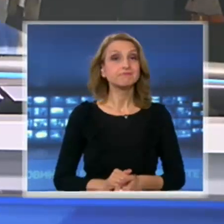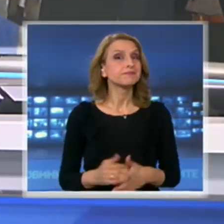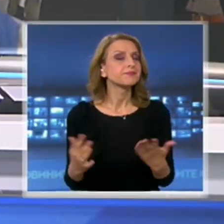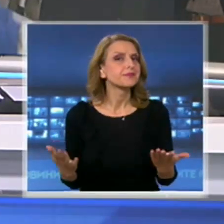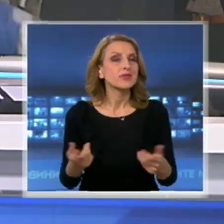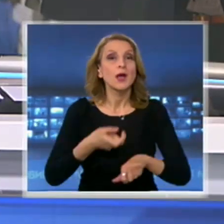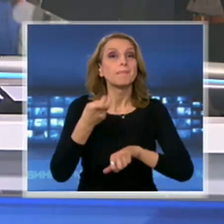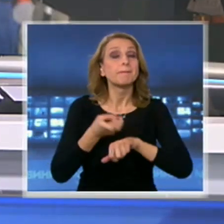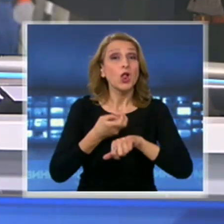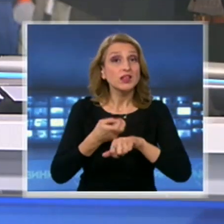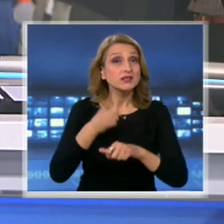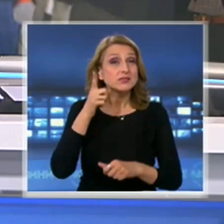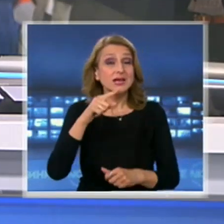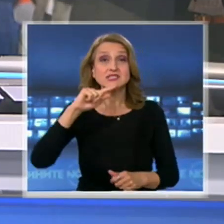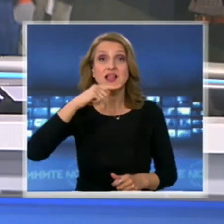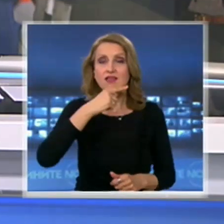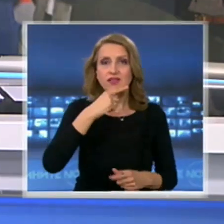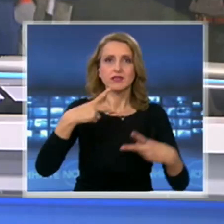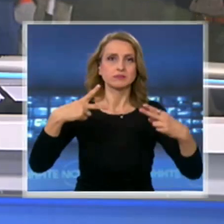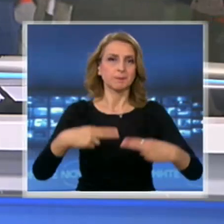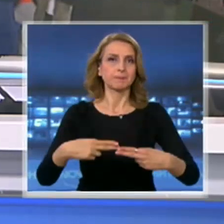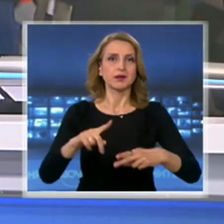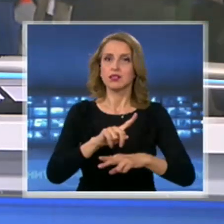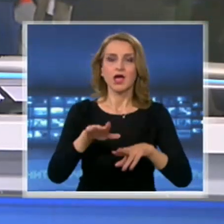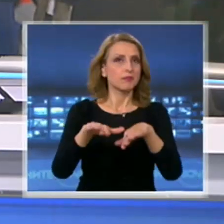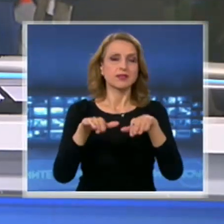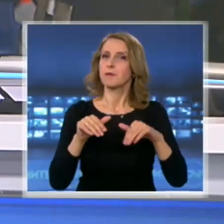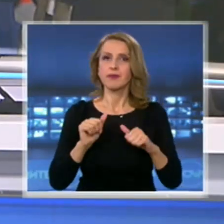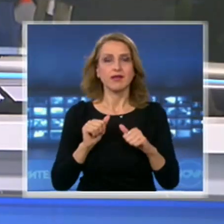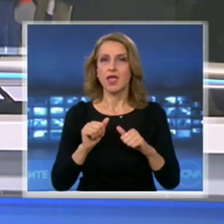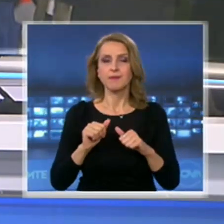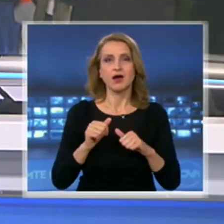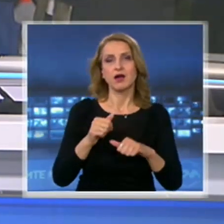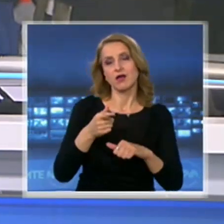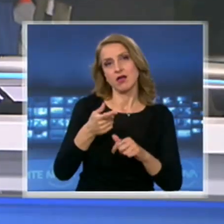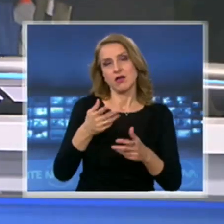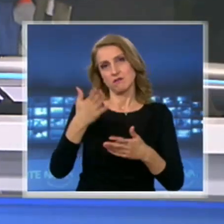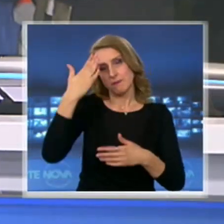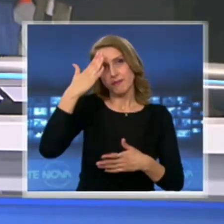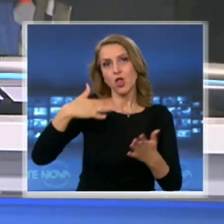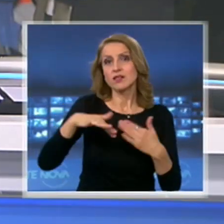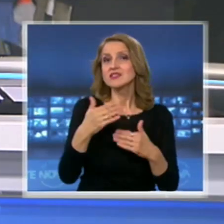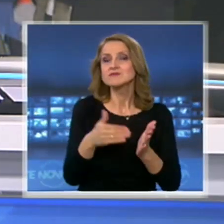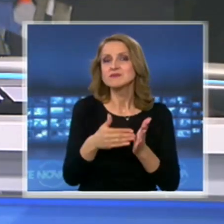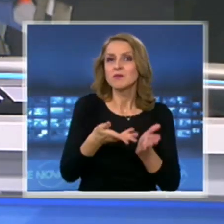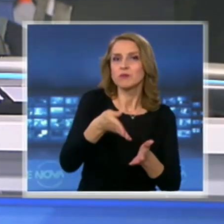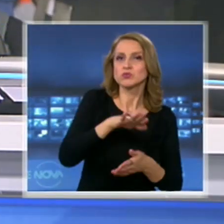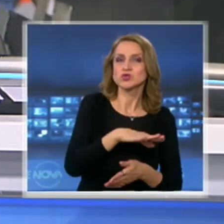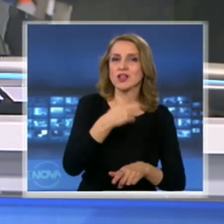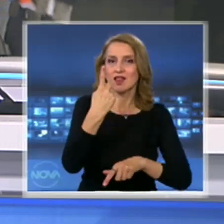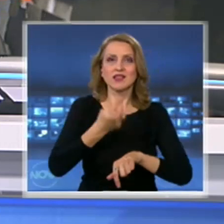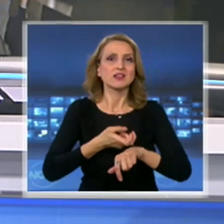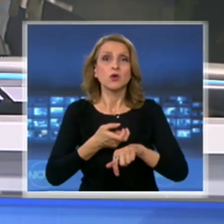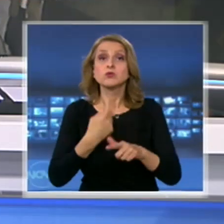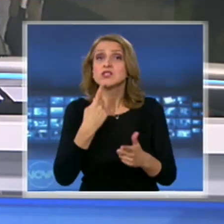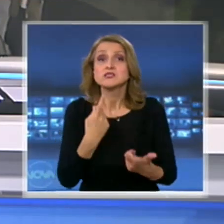Болницата в Сливенс спира да приема пациенти с COVID-19 след смъртта на една от лекарките там. В момента в инфекциозното отделение